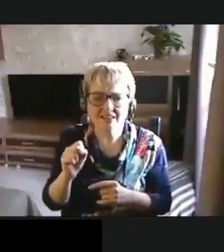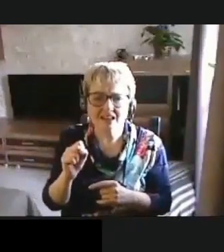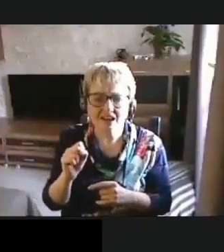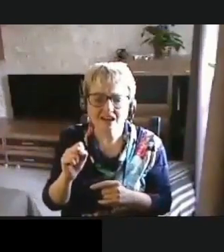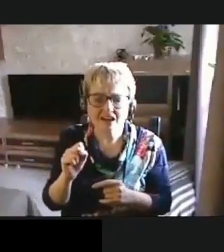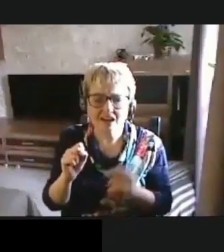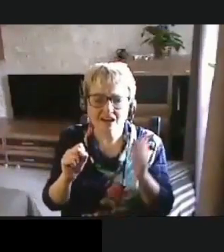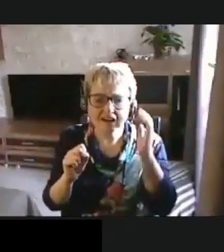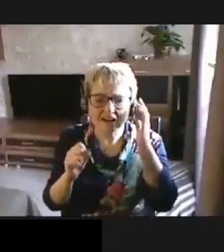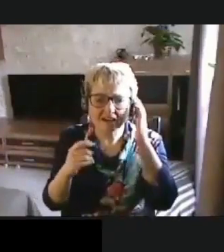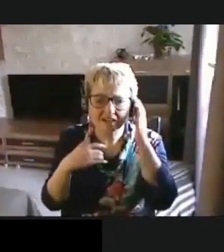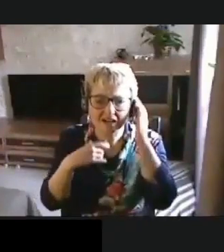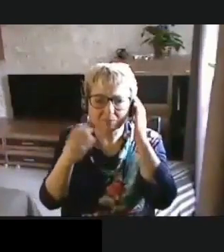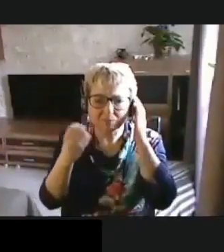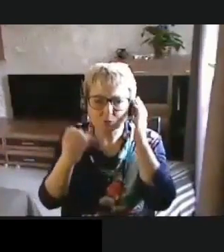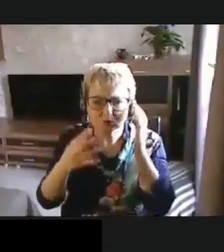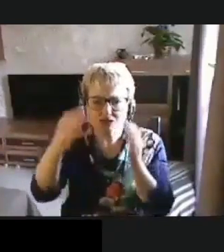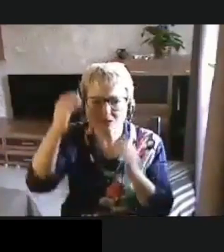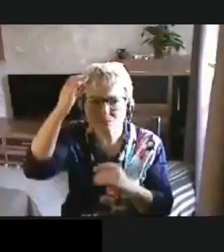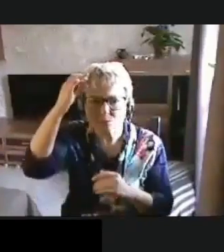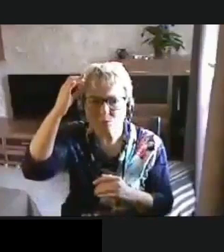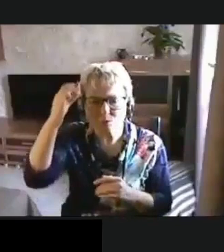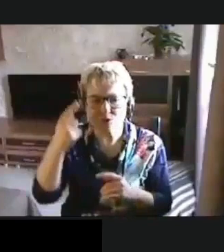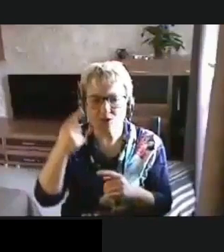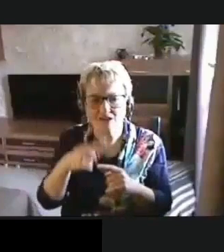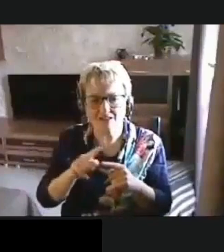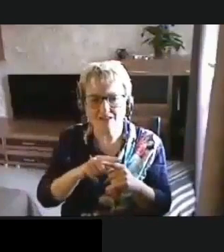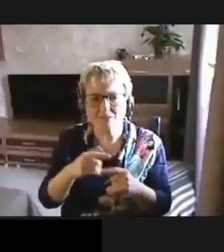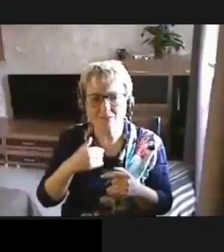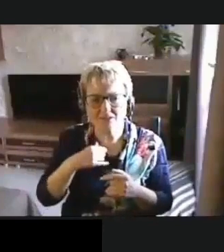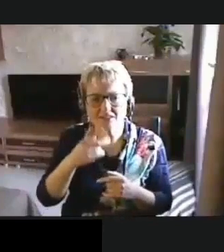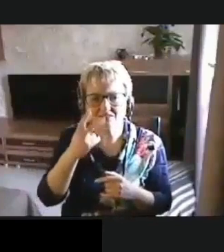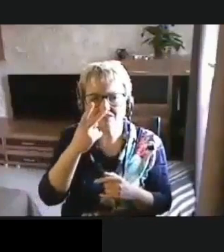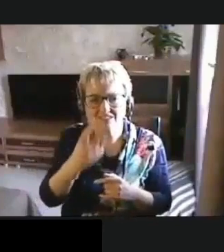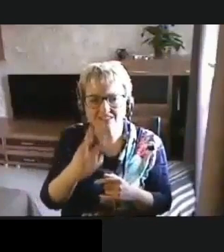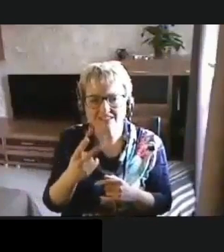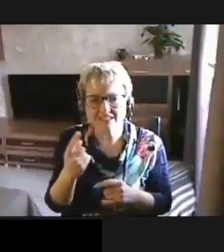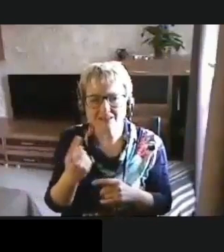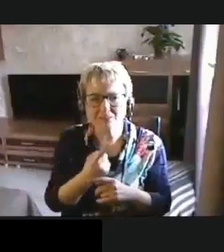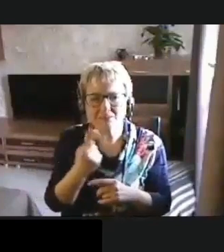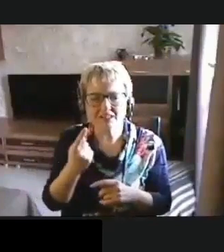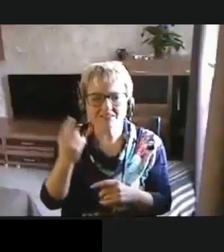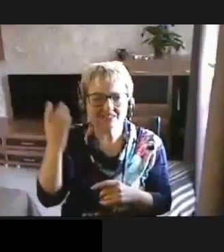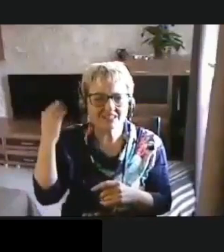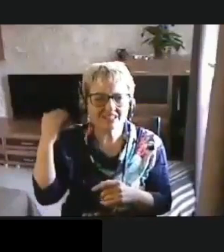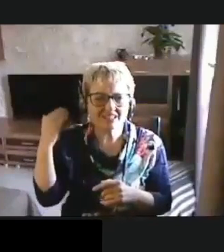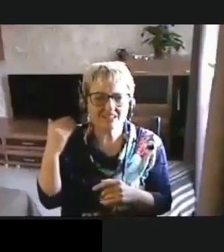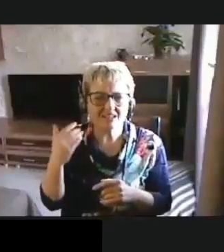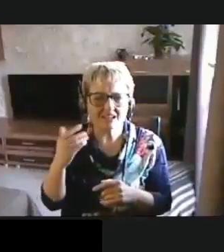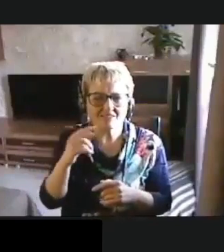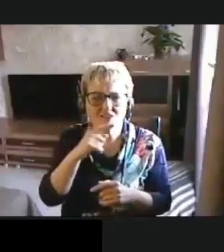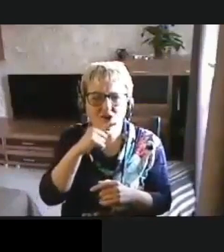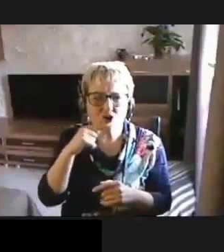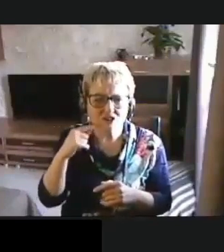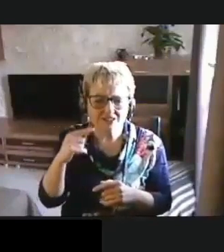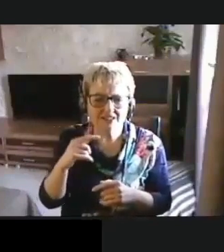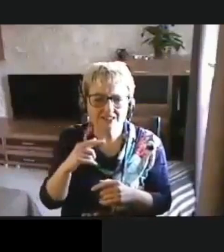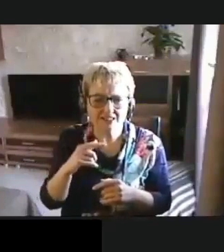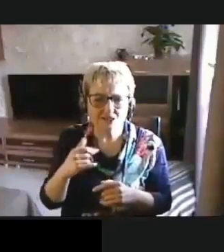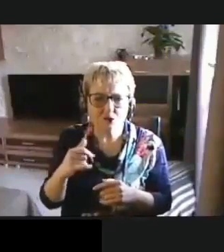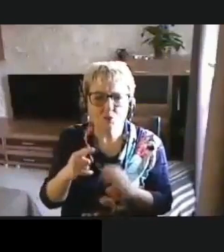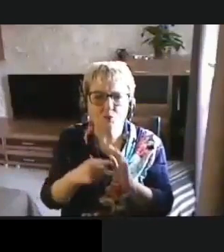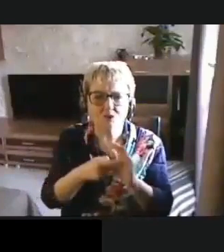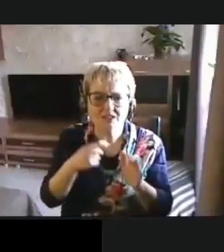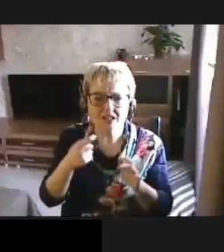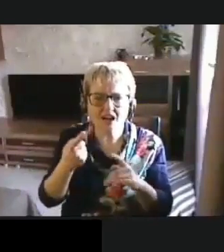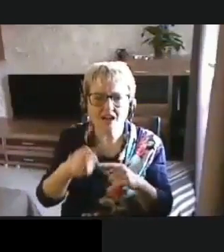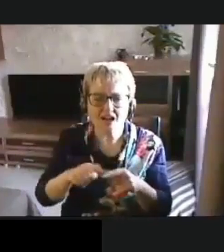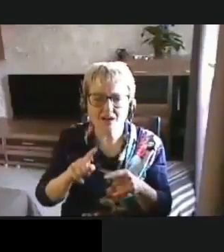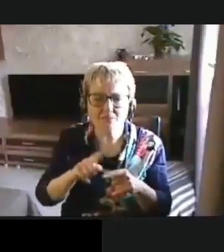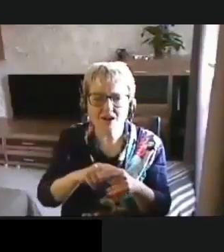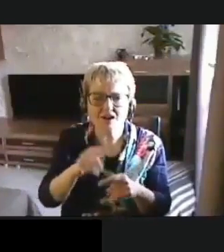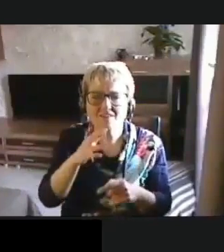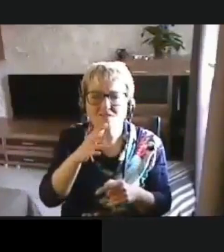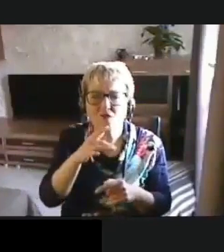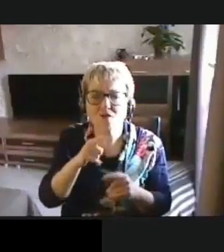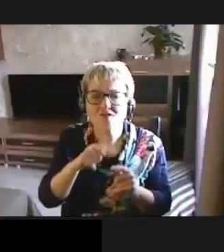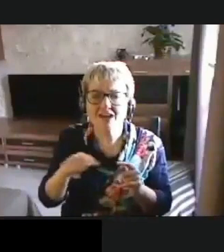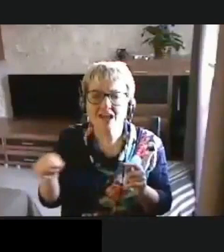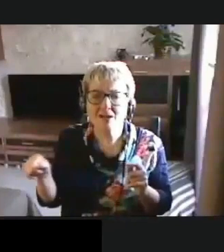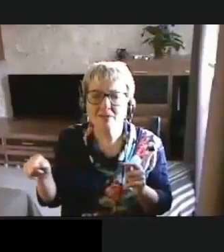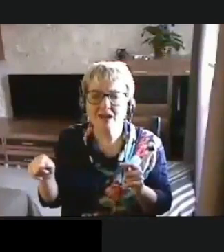Я просто помню, что мы это видели впервые, мне кажется, в России многие узнали об этом во время